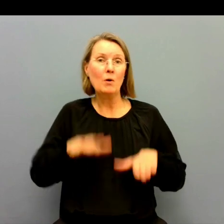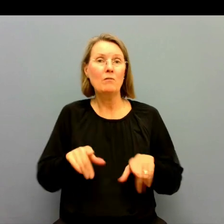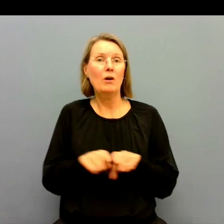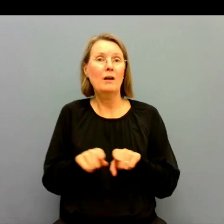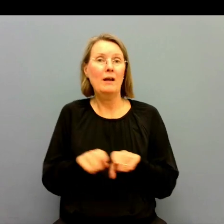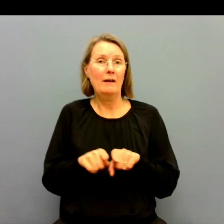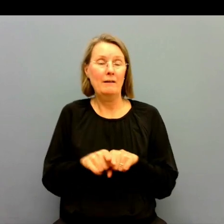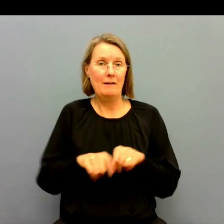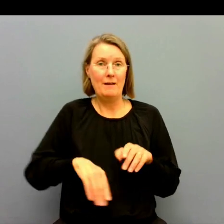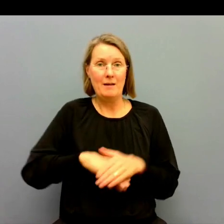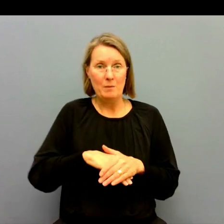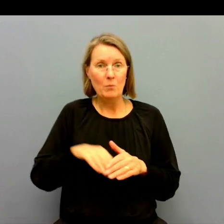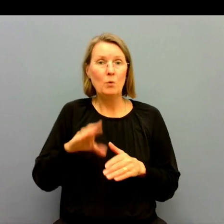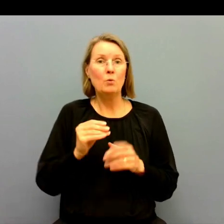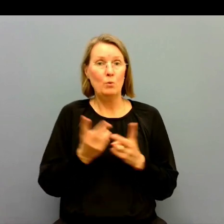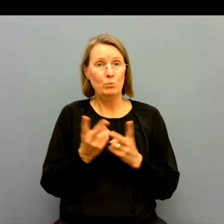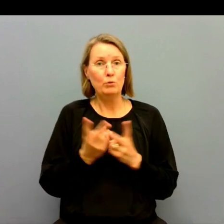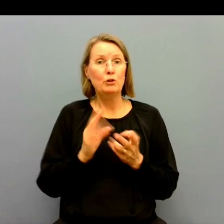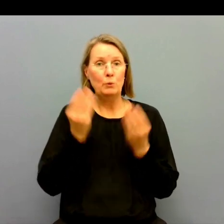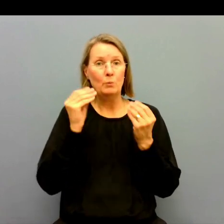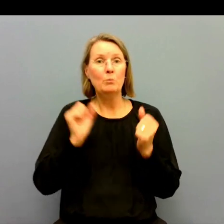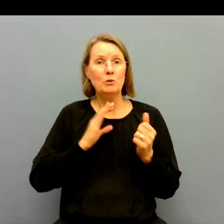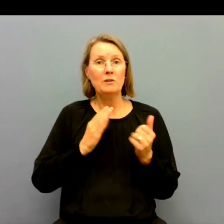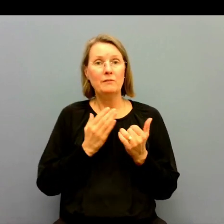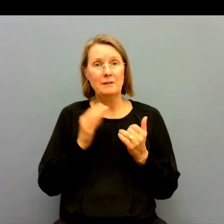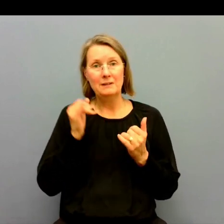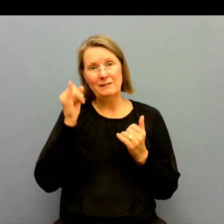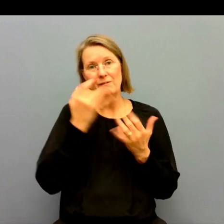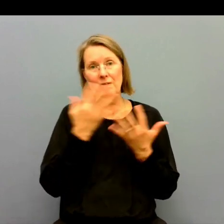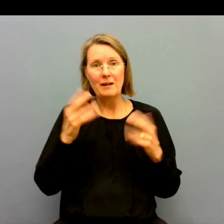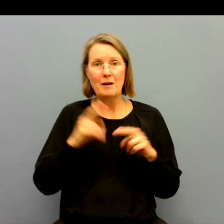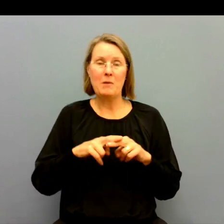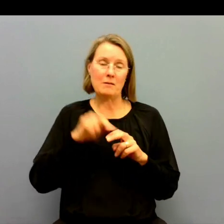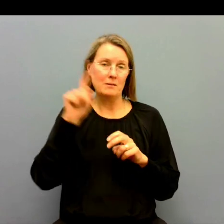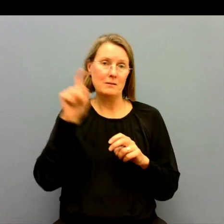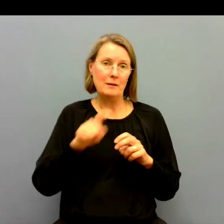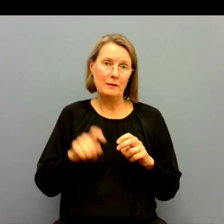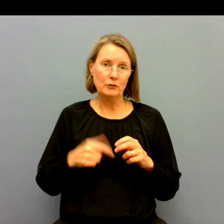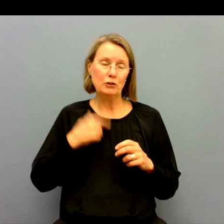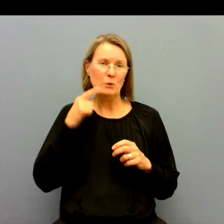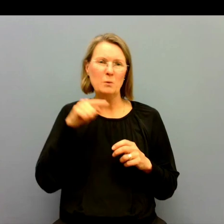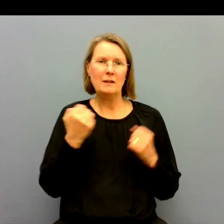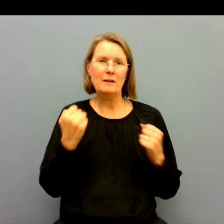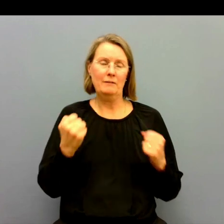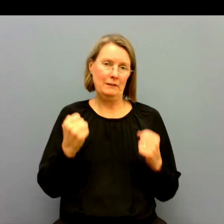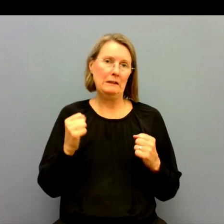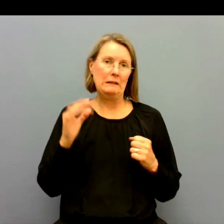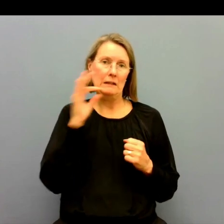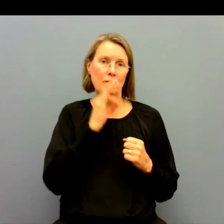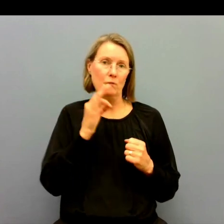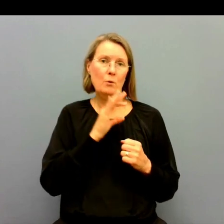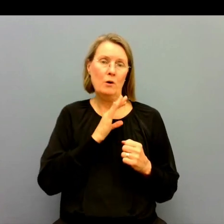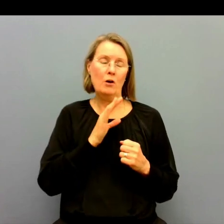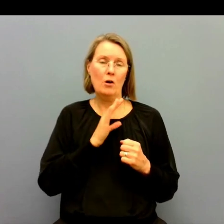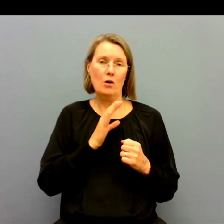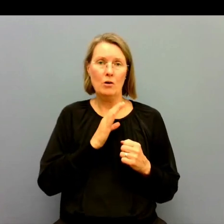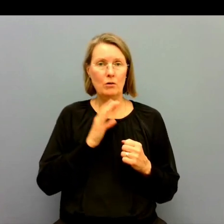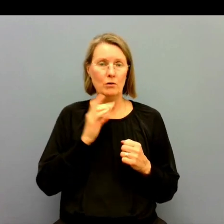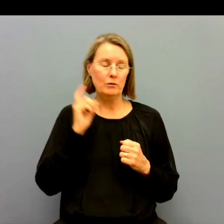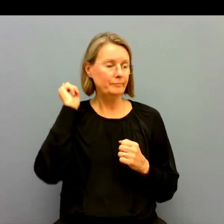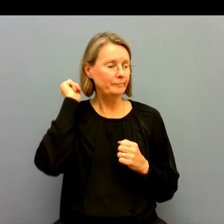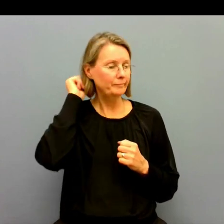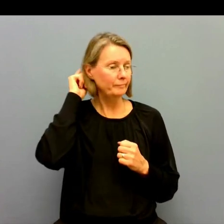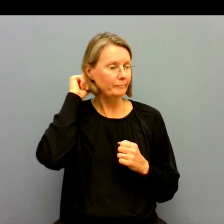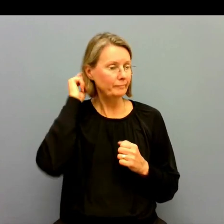utbildningarna också decentraliseras ut till olika delar av landet. Så den tror jag är jätteviktig att ha med